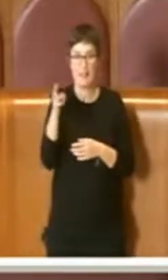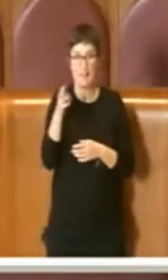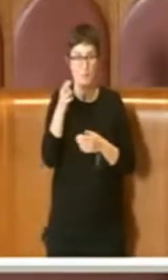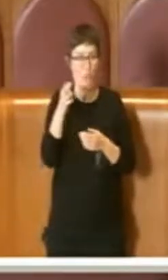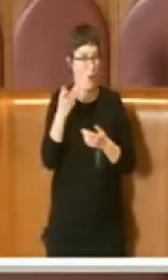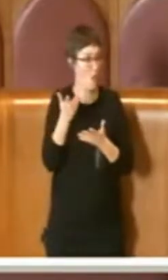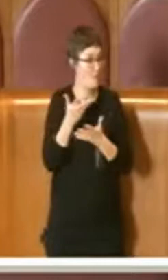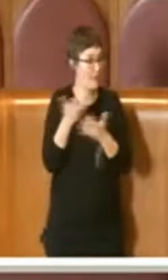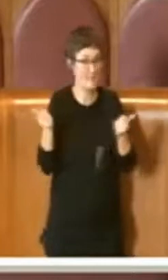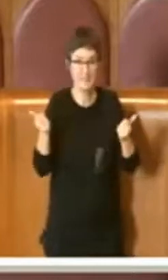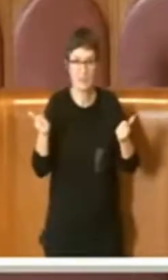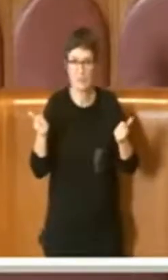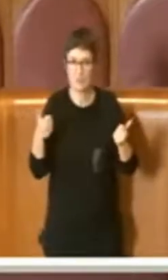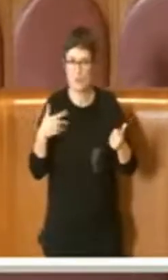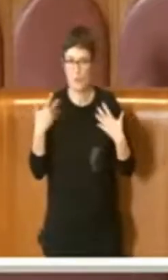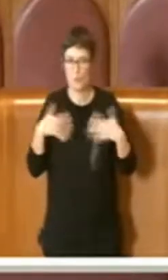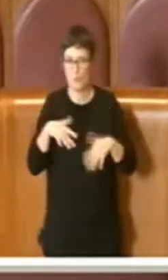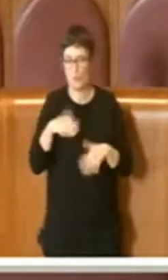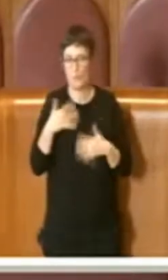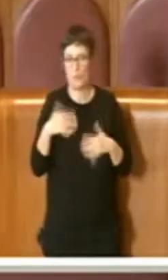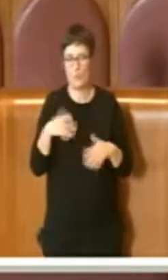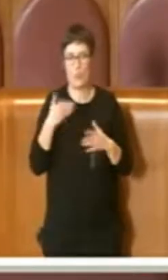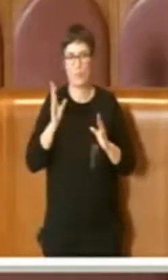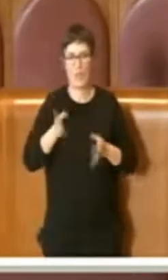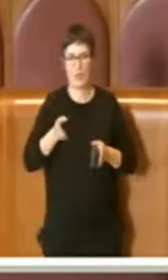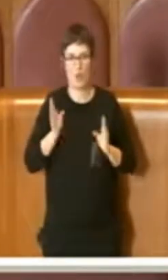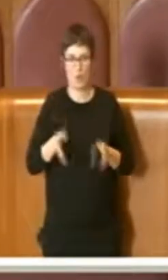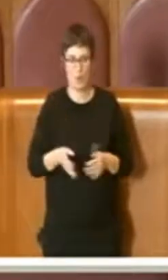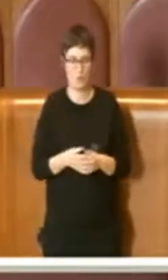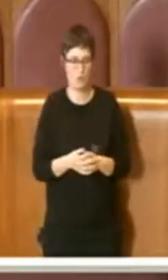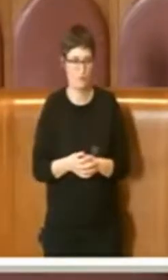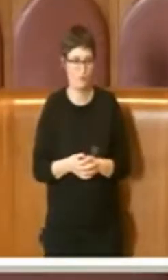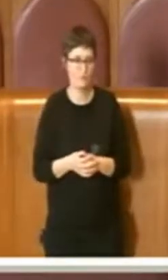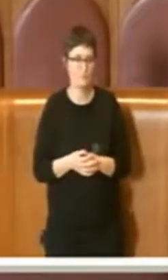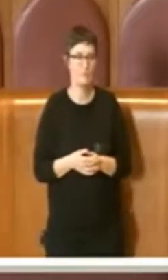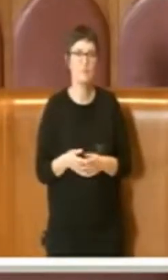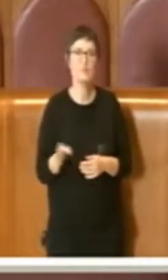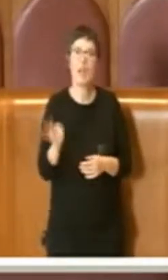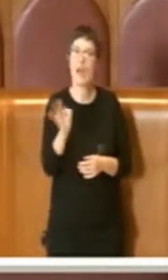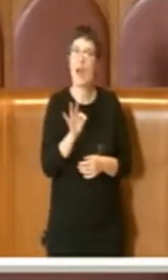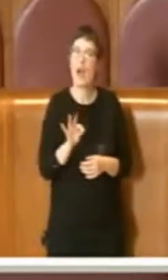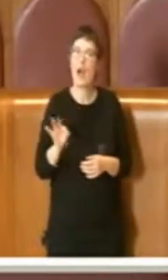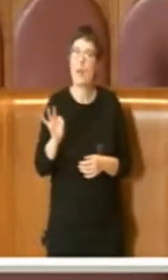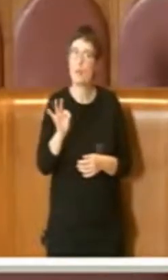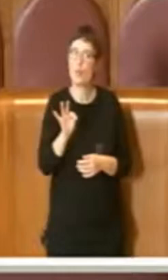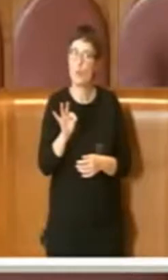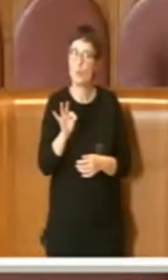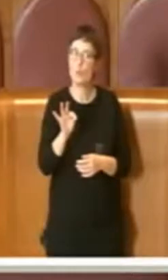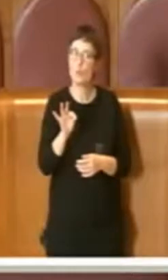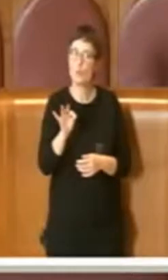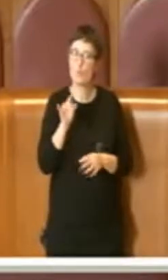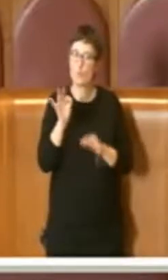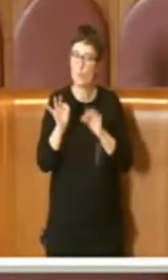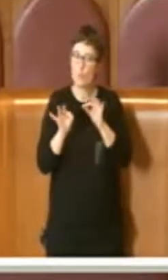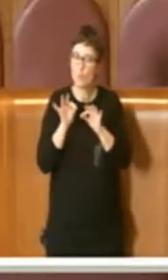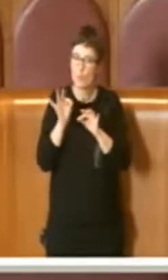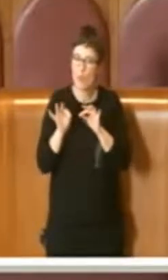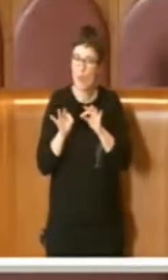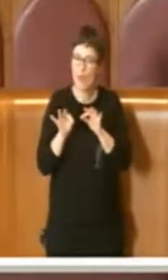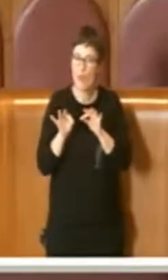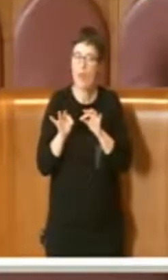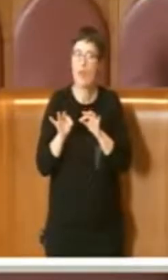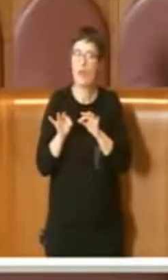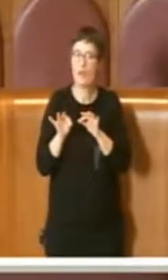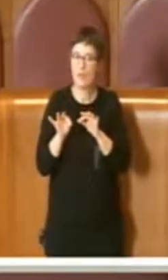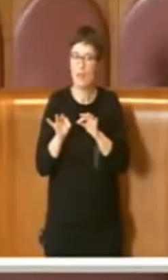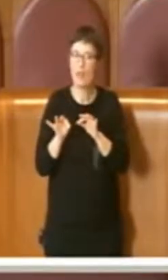Ricordiamo anche che il tema dell'apicoltura rientra in un tema molto sentito oggi,